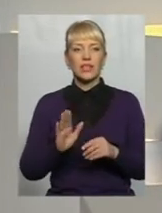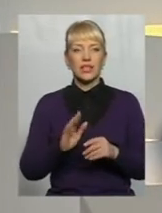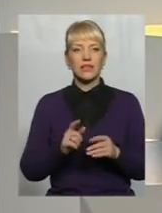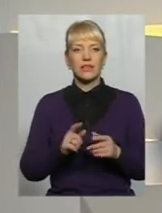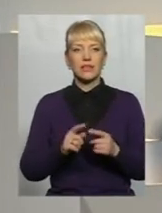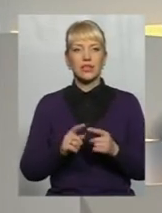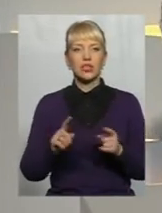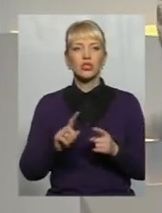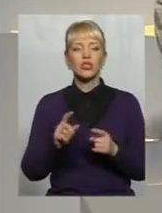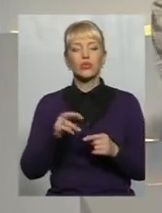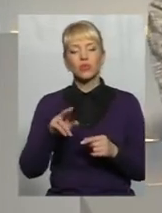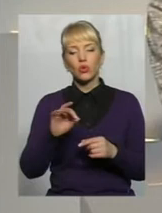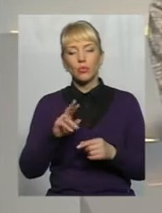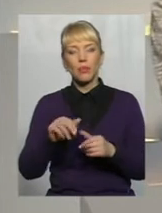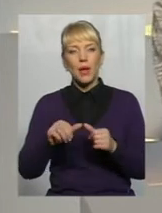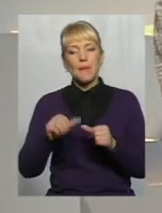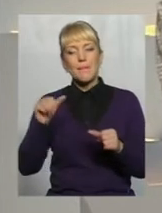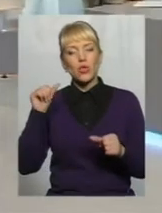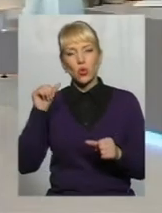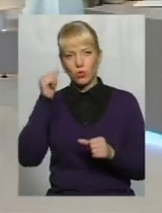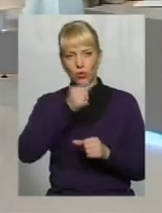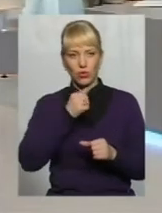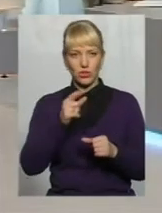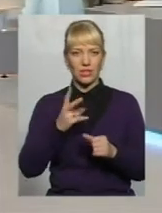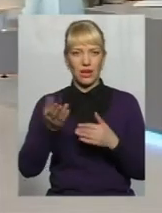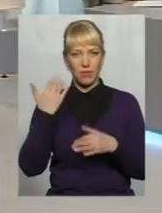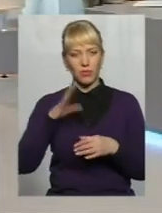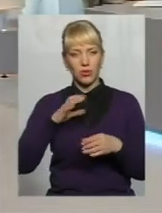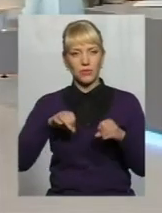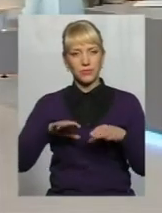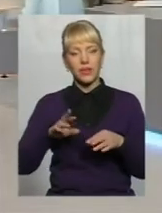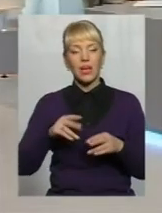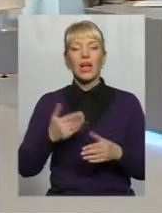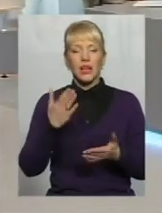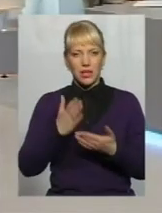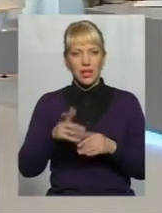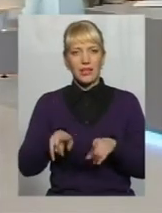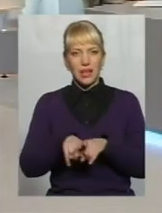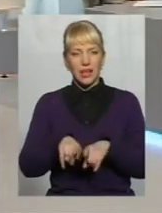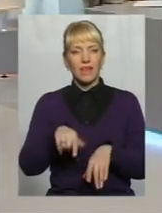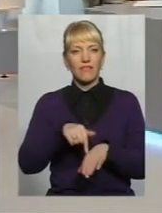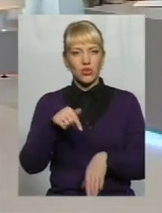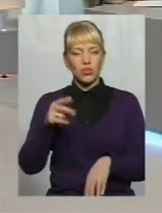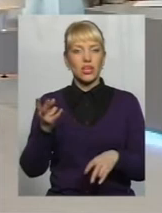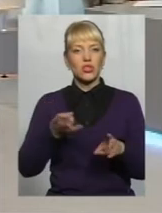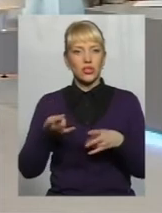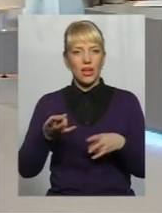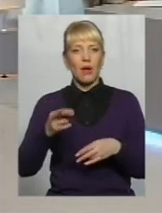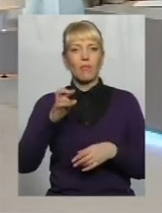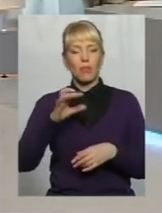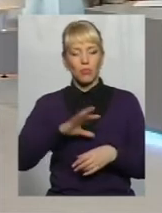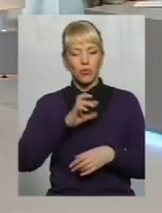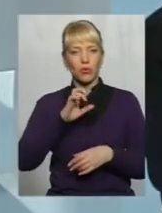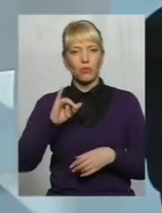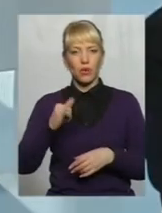минулого року Чи позаминулого? Чи виникли тери суми? відчуття, що треба було У